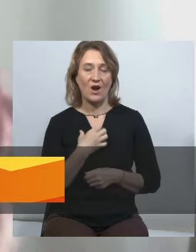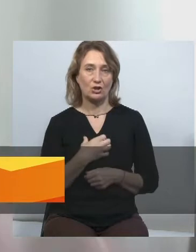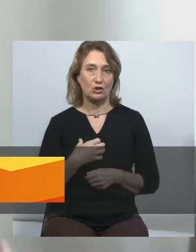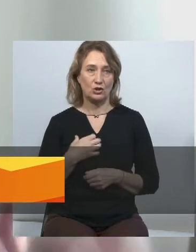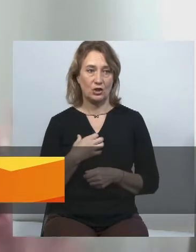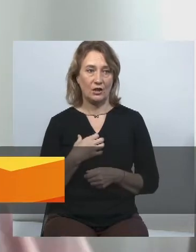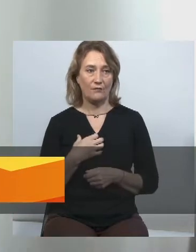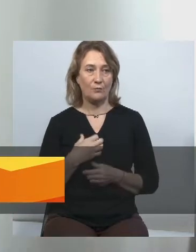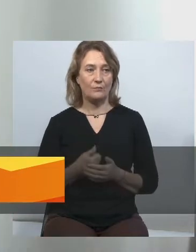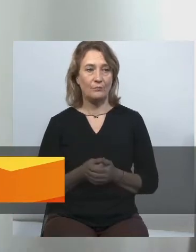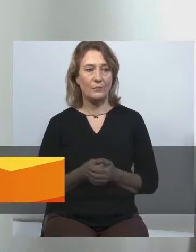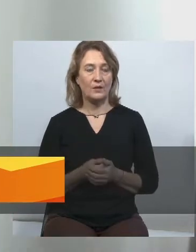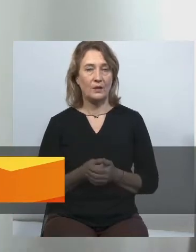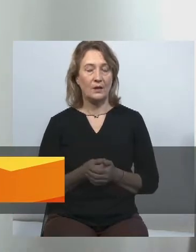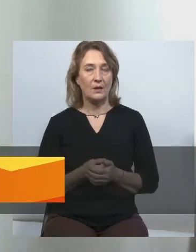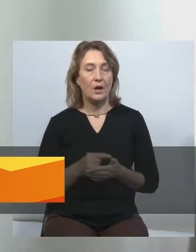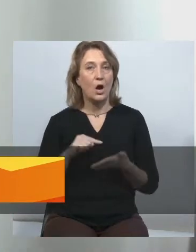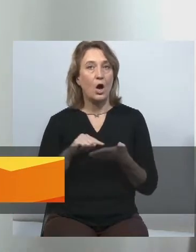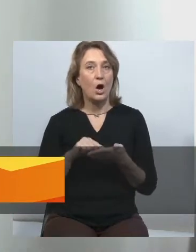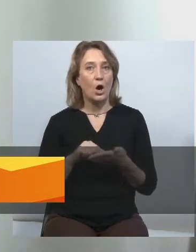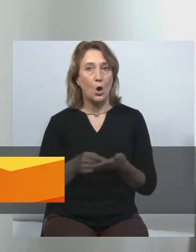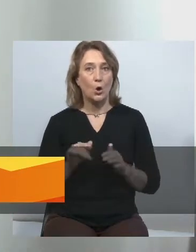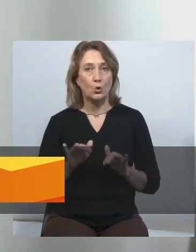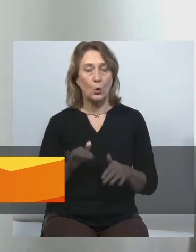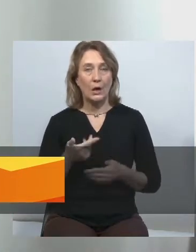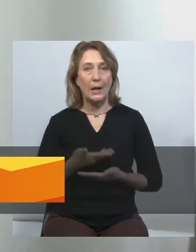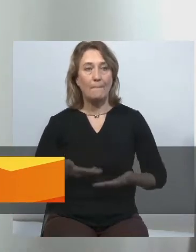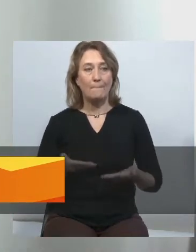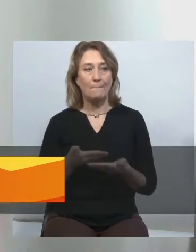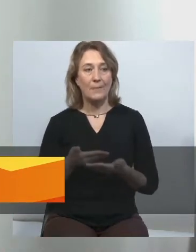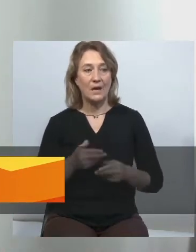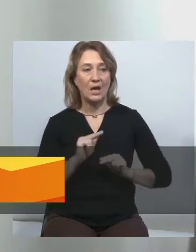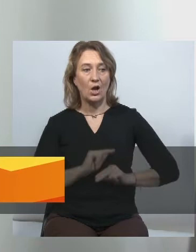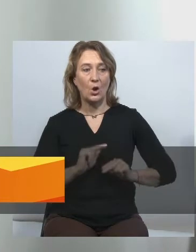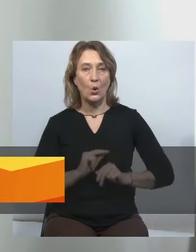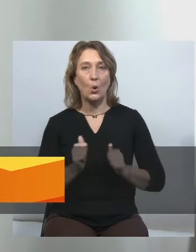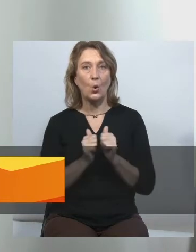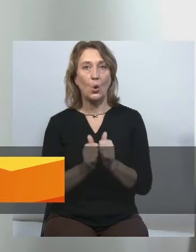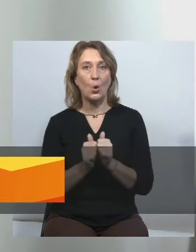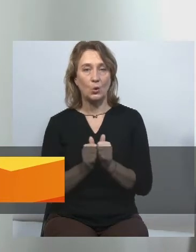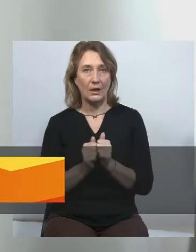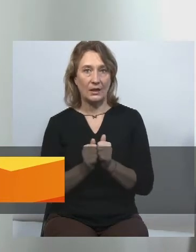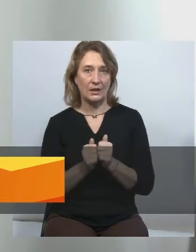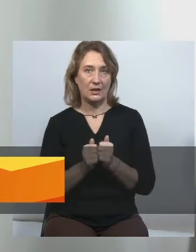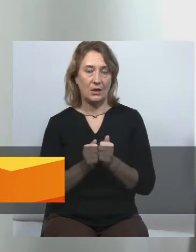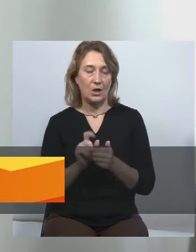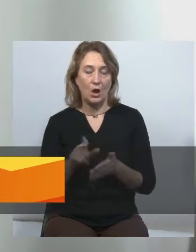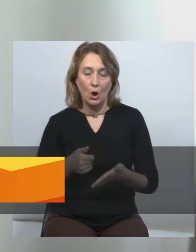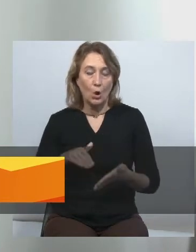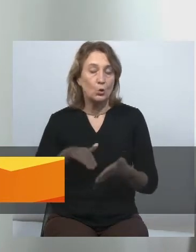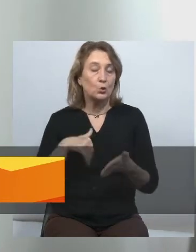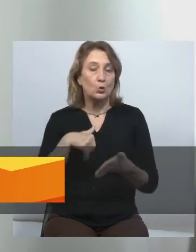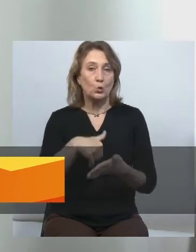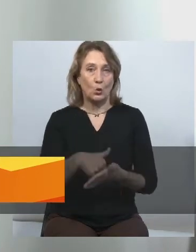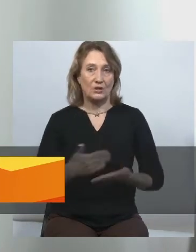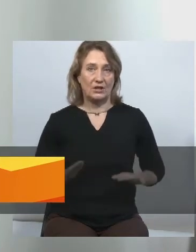роль. Ми, колеги, досі живемо в епосі, яка зафіксована ще до